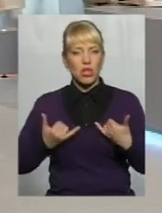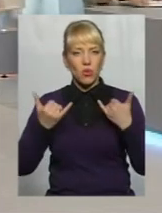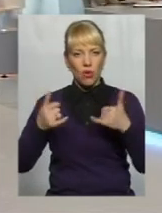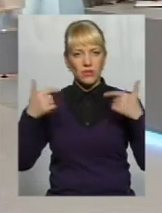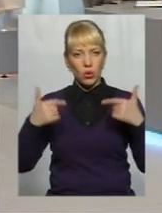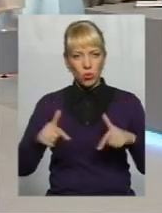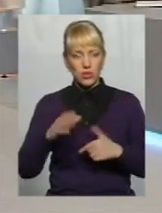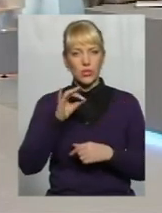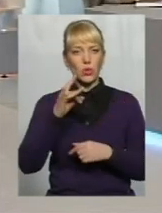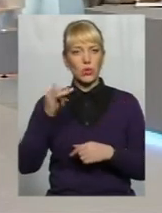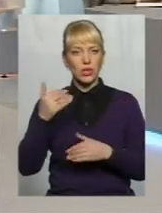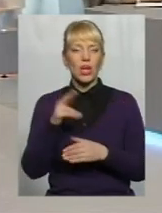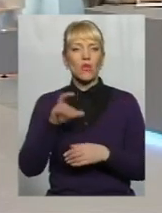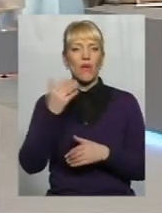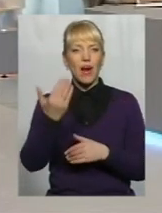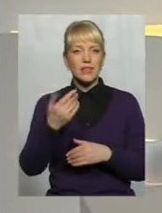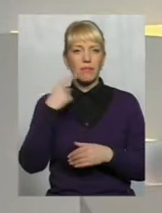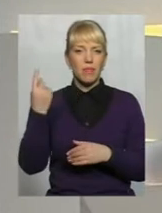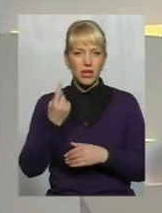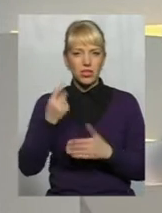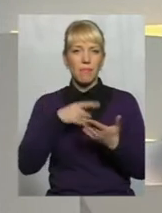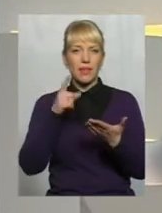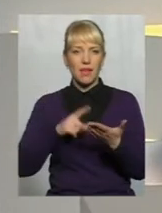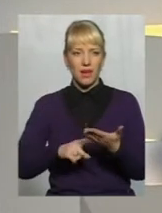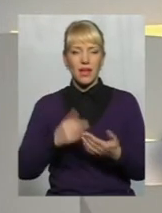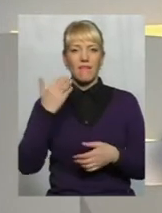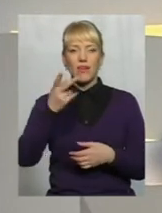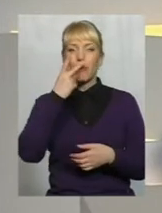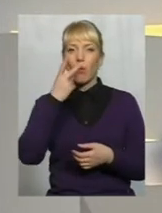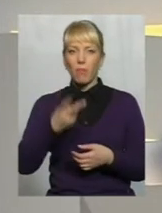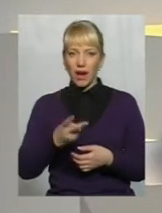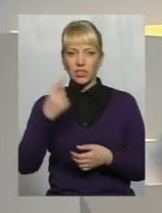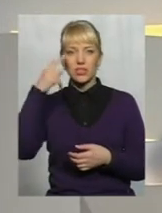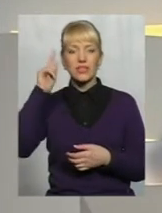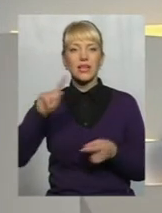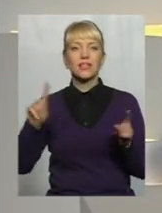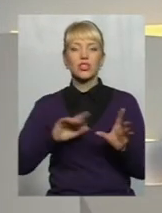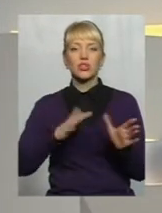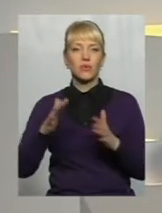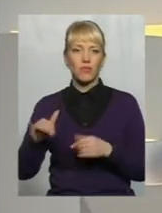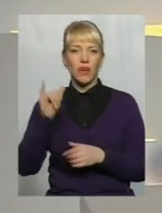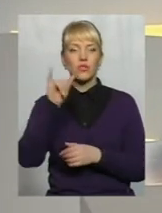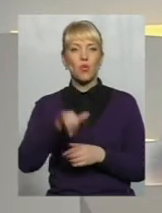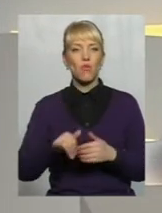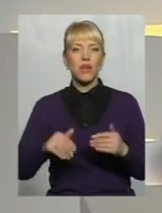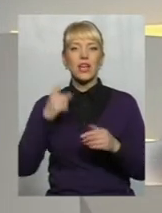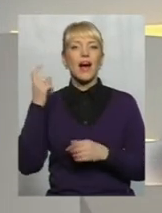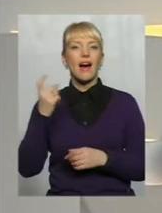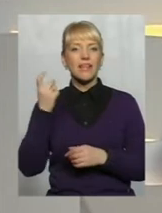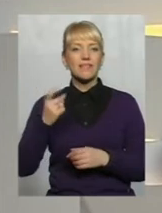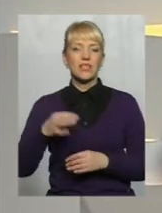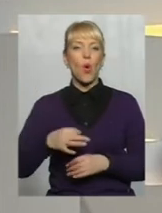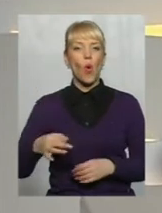пане Юрію, перше питання до вас Ви побачили, знаєте, що відбувається в вашій, в Харківській області